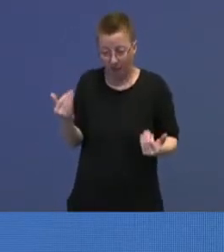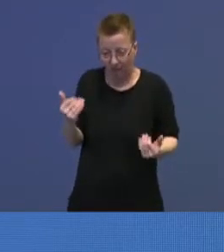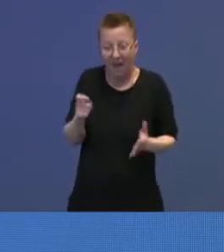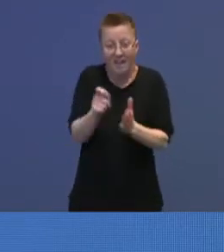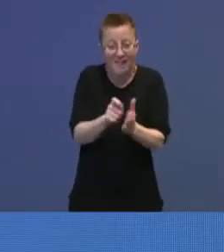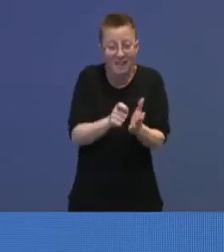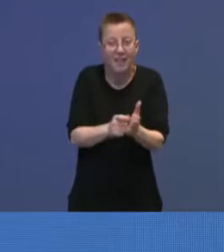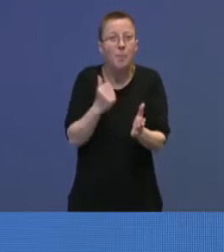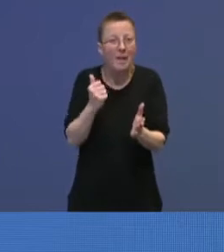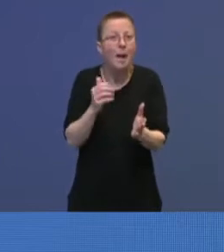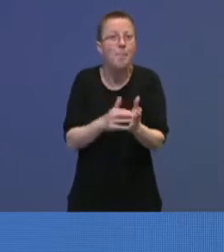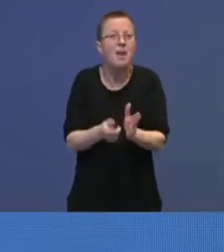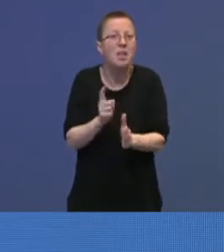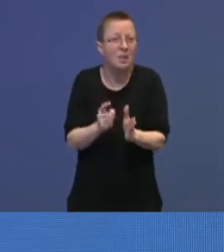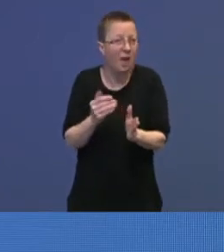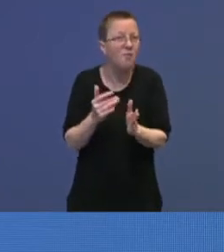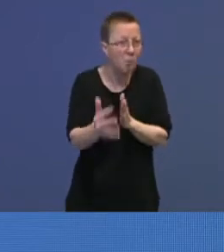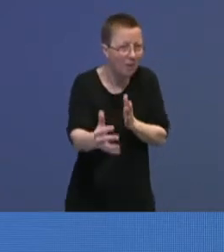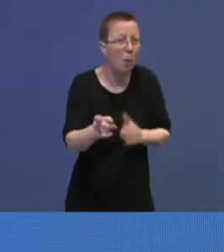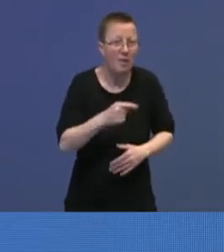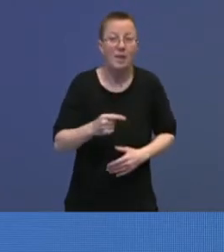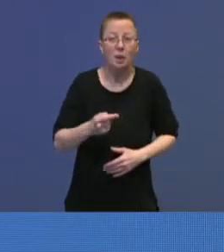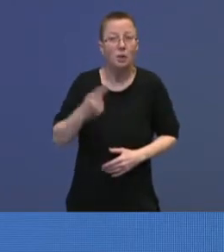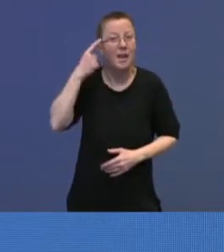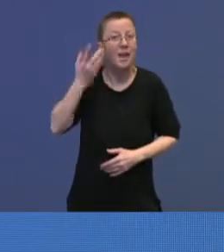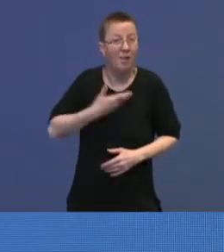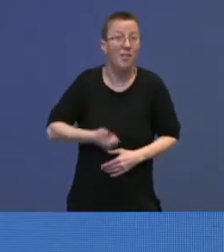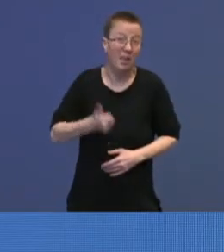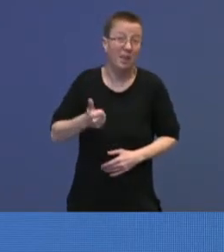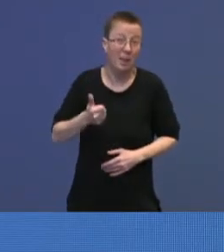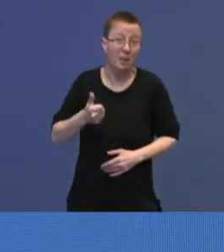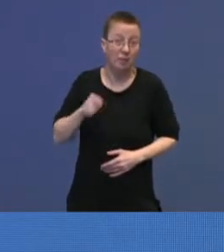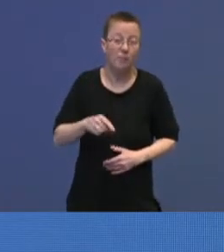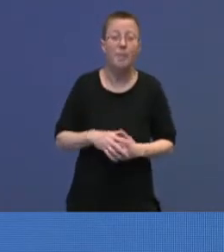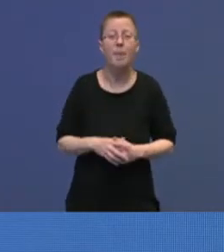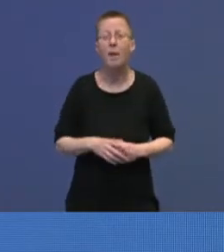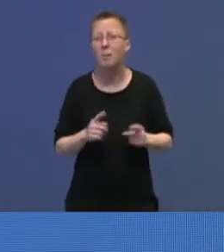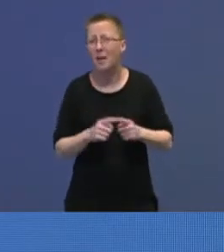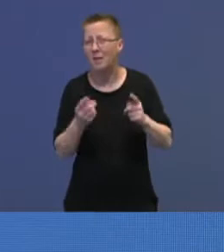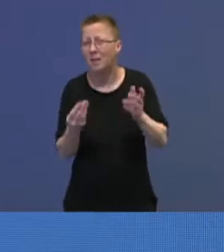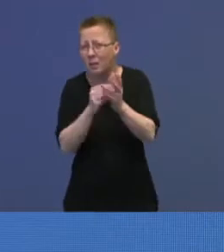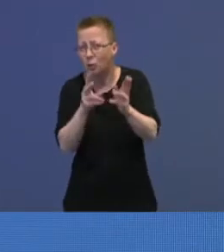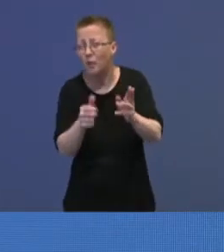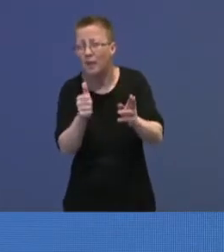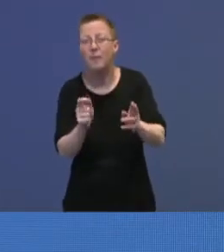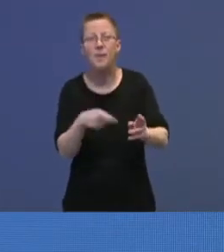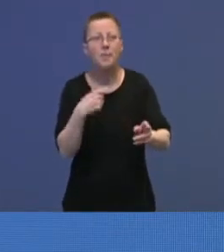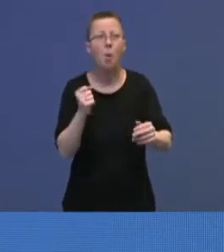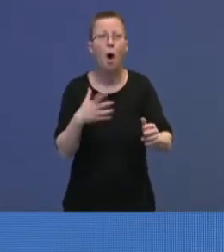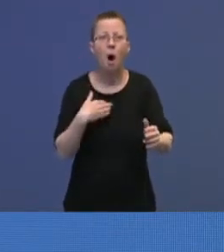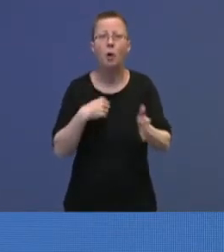registreringen vil gå raskere fremover, det er vi alle veldig opptatt av at det skal gjøre. Men det er også viktig at vi har